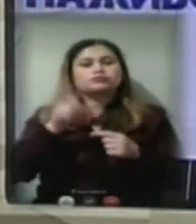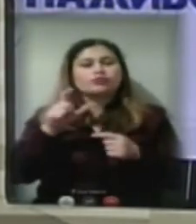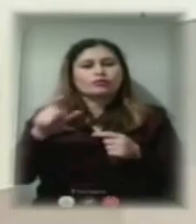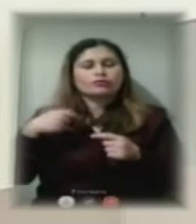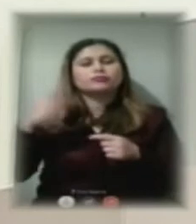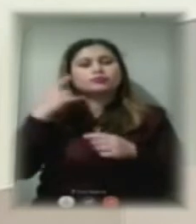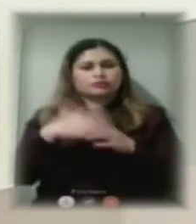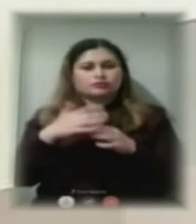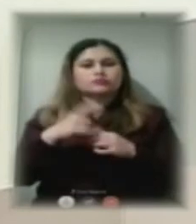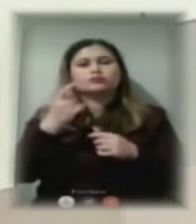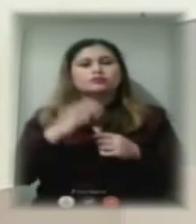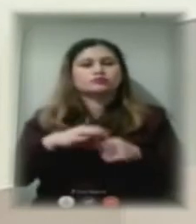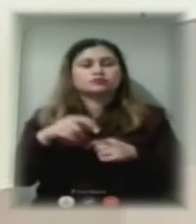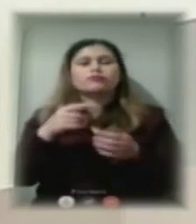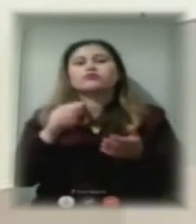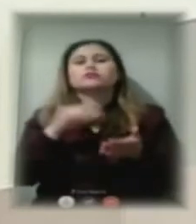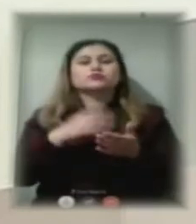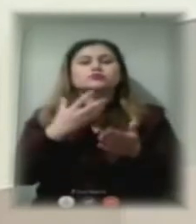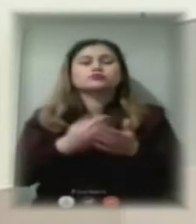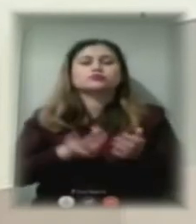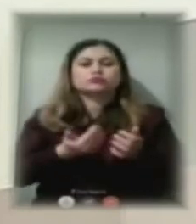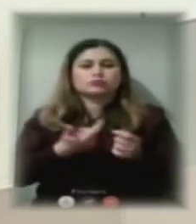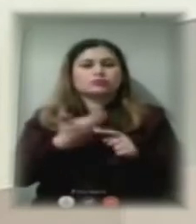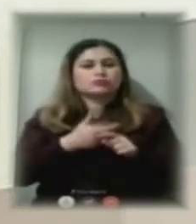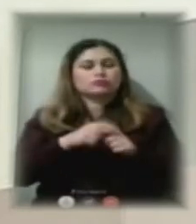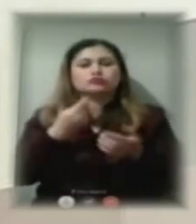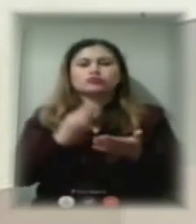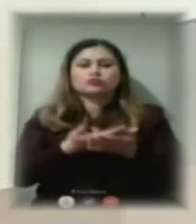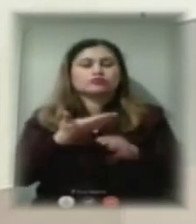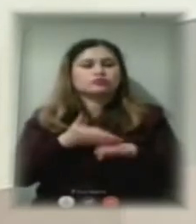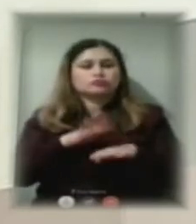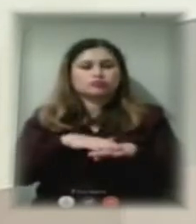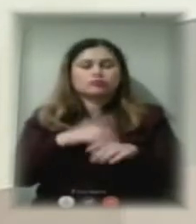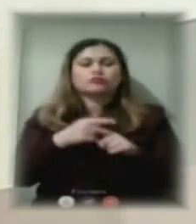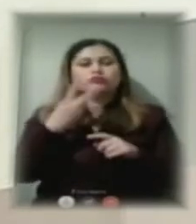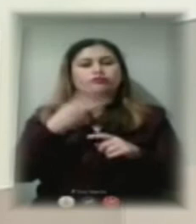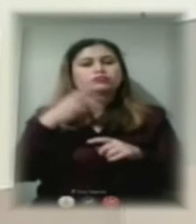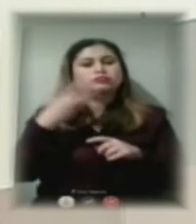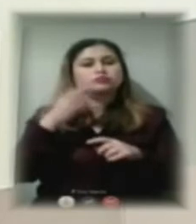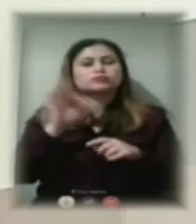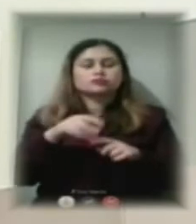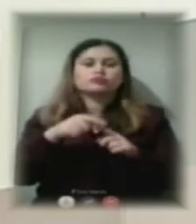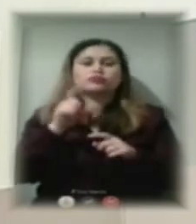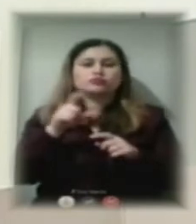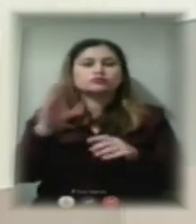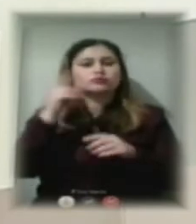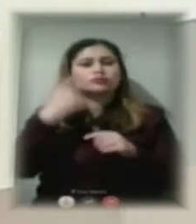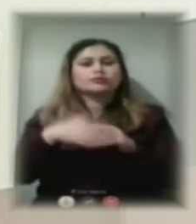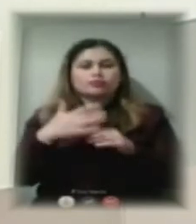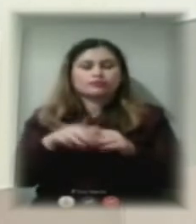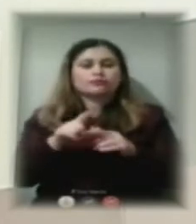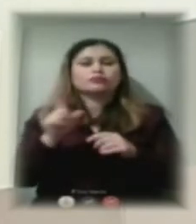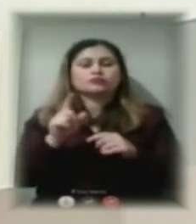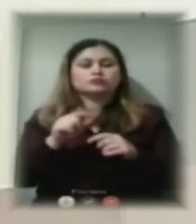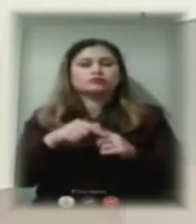100% їм вкластися в своє житло – це досить тяжко-важко, але 20-30% і людина розуміє, що вона це